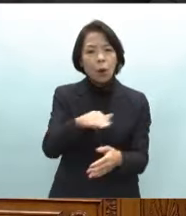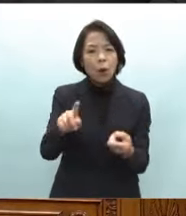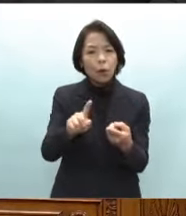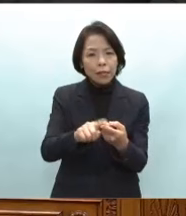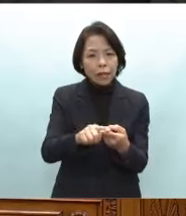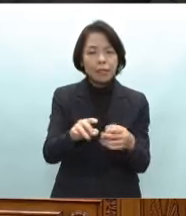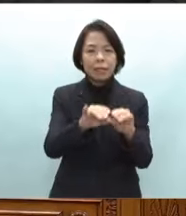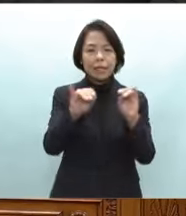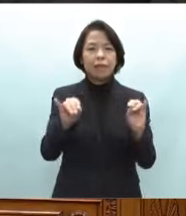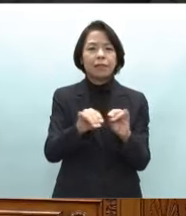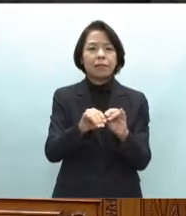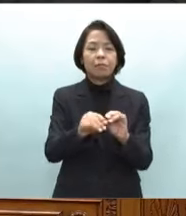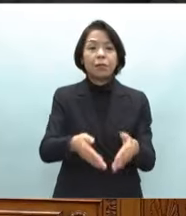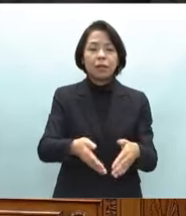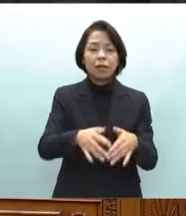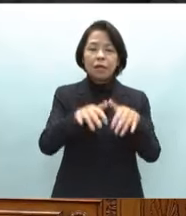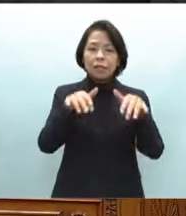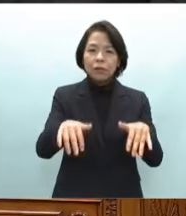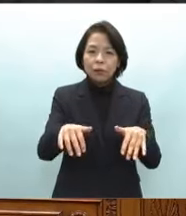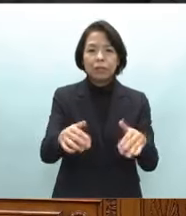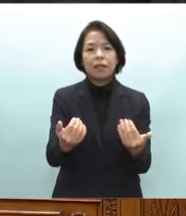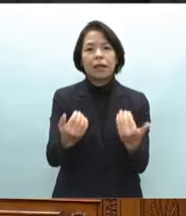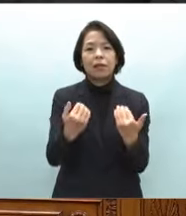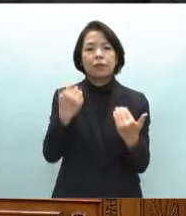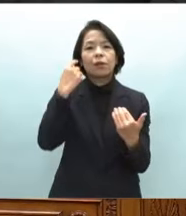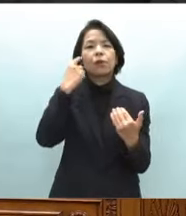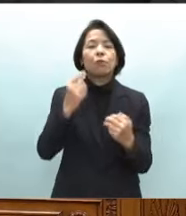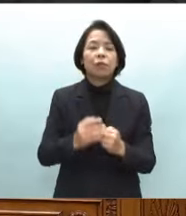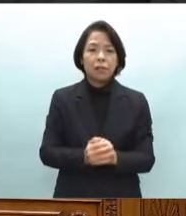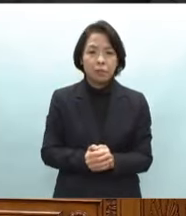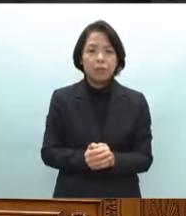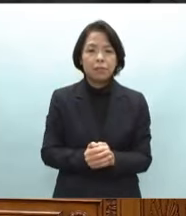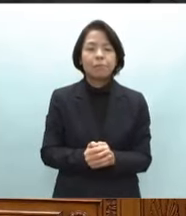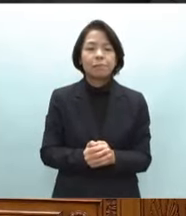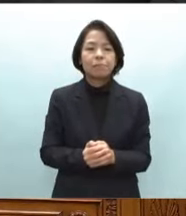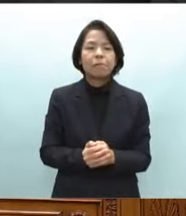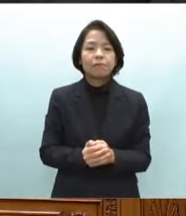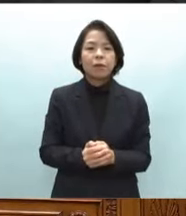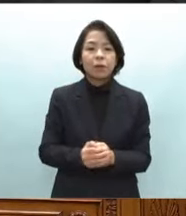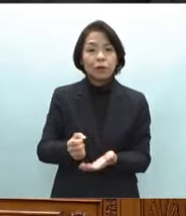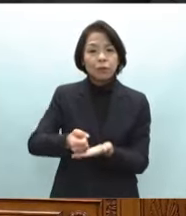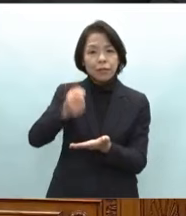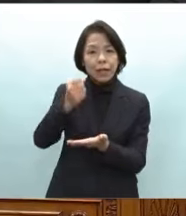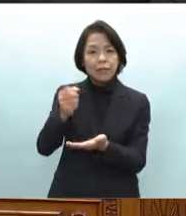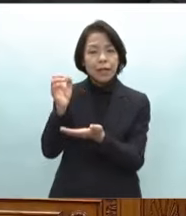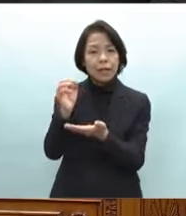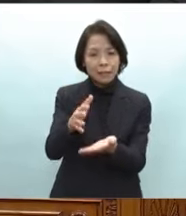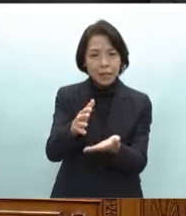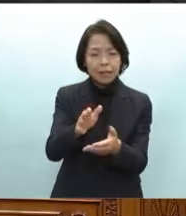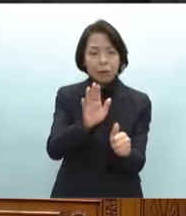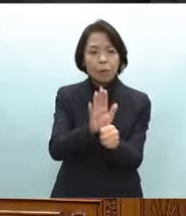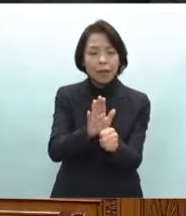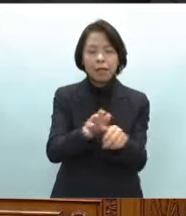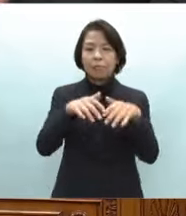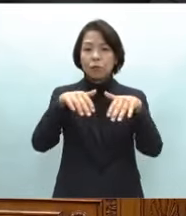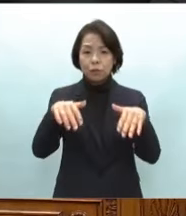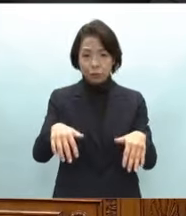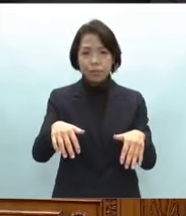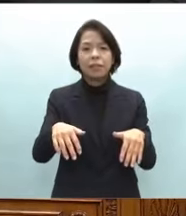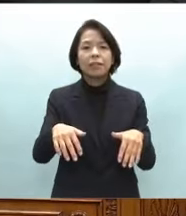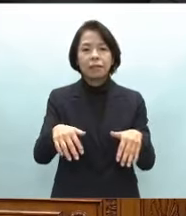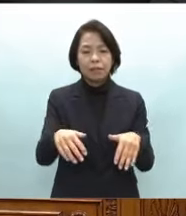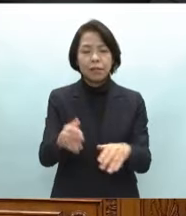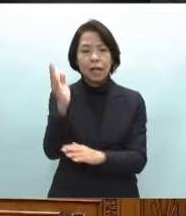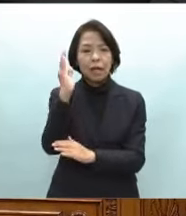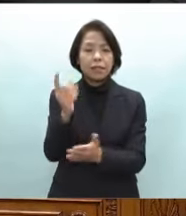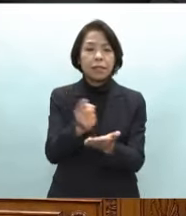な組織でなければなりませんこの強力な財政支援とバックアップ組織について施政方